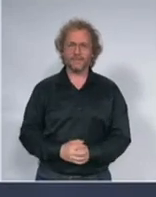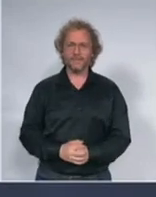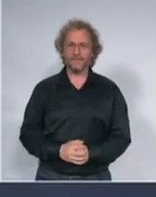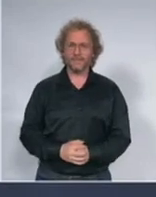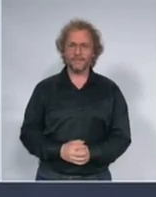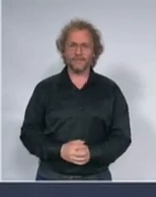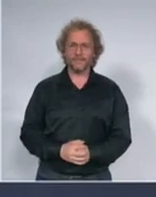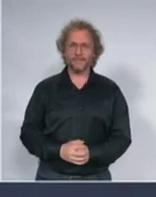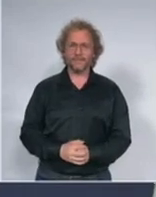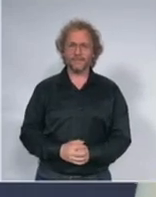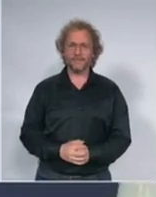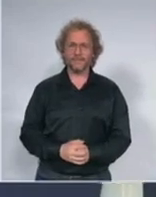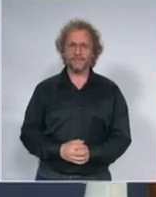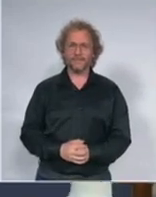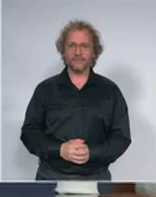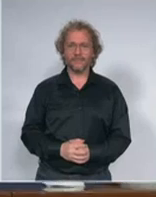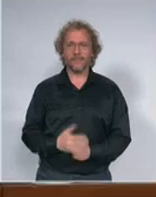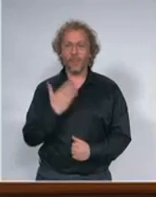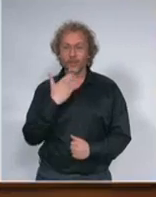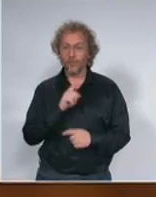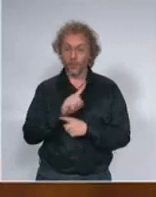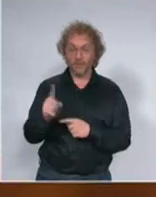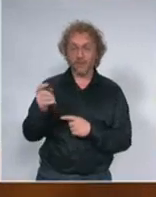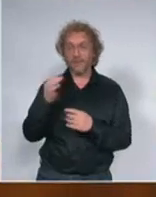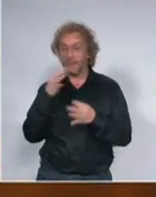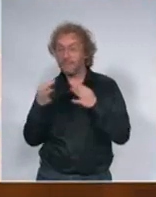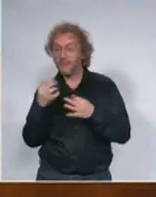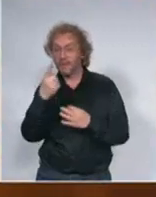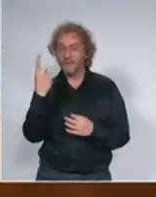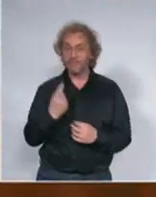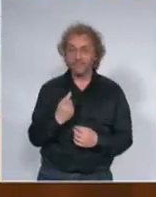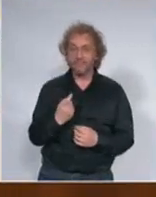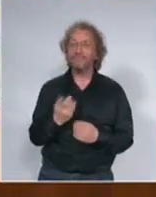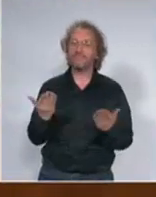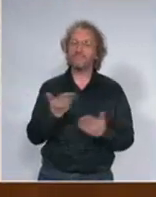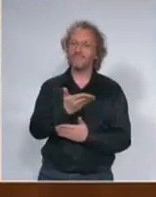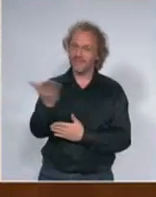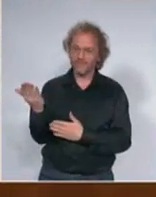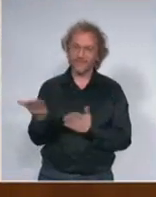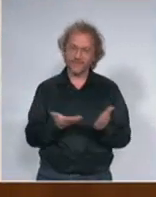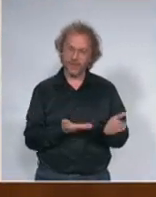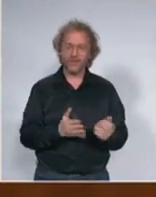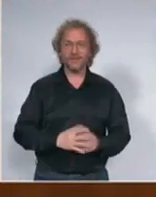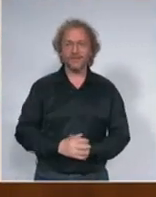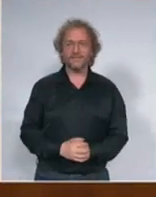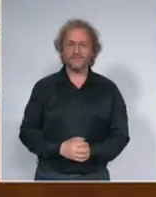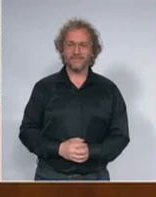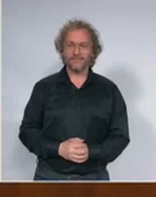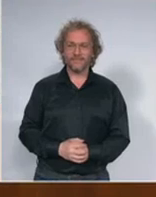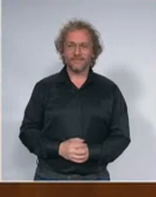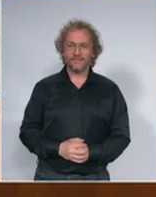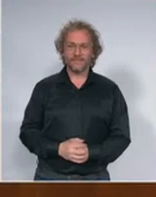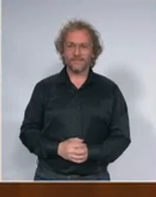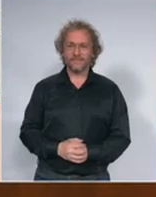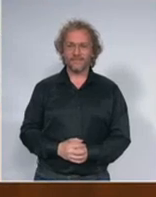odmah na pitanja kolege izvolite ovde dakle htio sam da